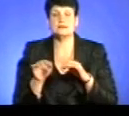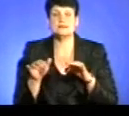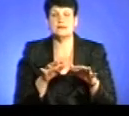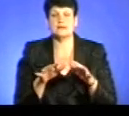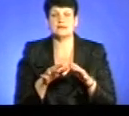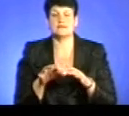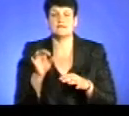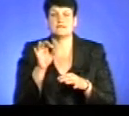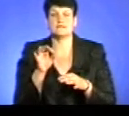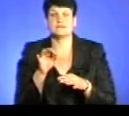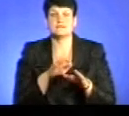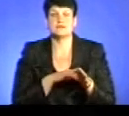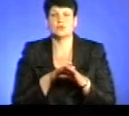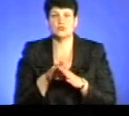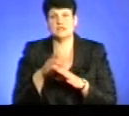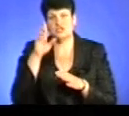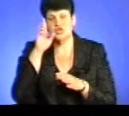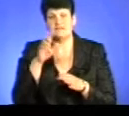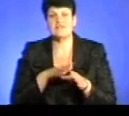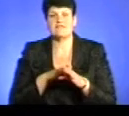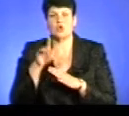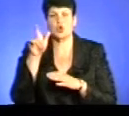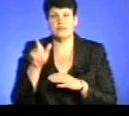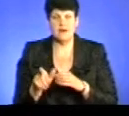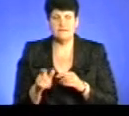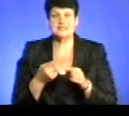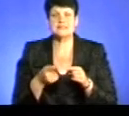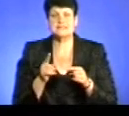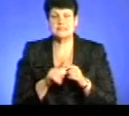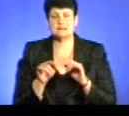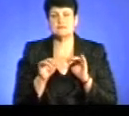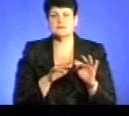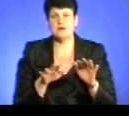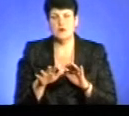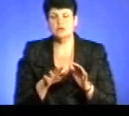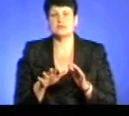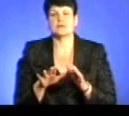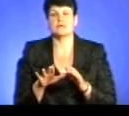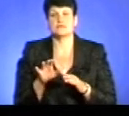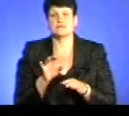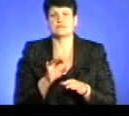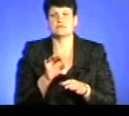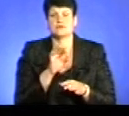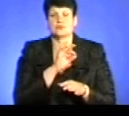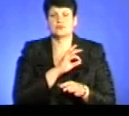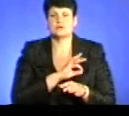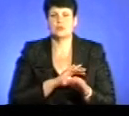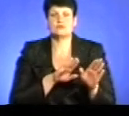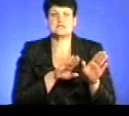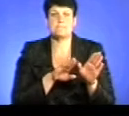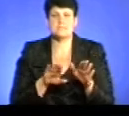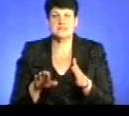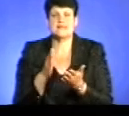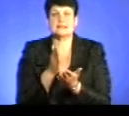які застосовує державний виконавець. Хочу повідомити, що ці заходи застосовуються державним виконавцем виключно після